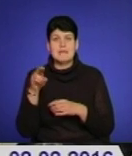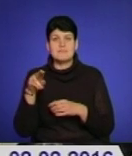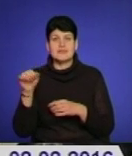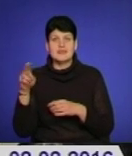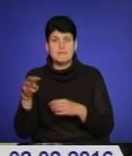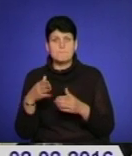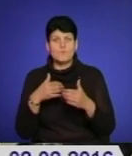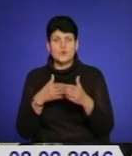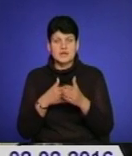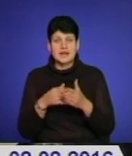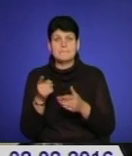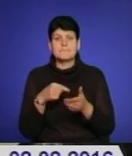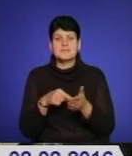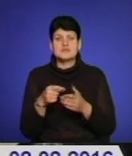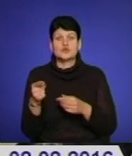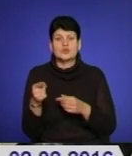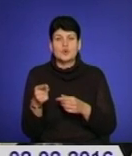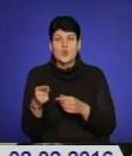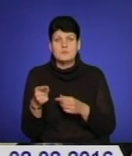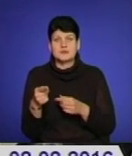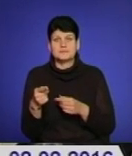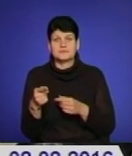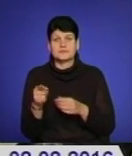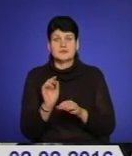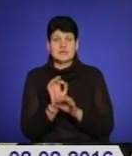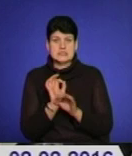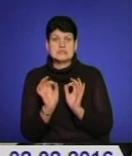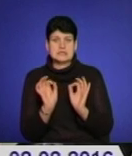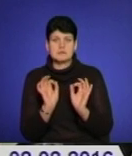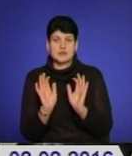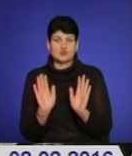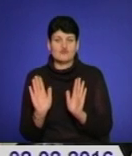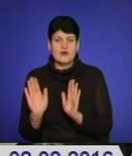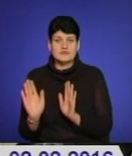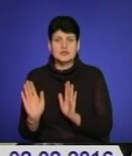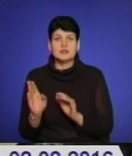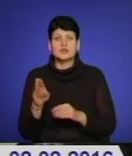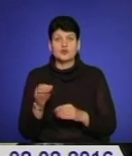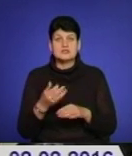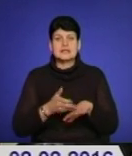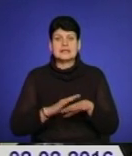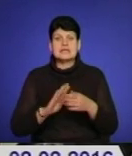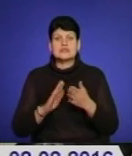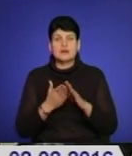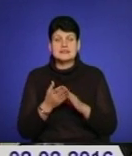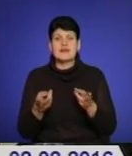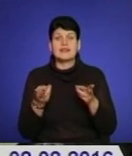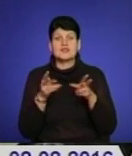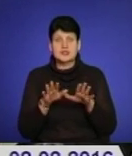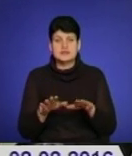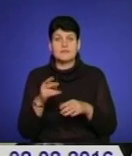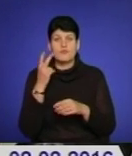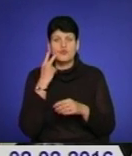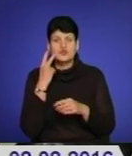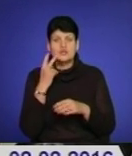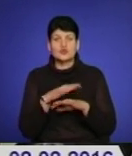а місто Тернопіль в ньому стабілізувалося, то доволі складна ситуація залишається, скільки постійно